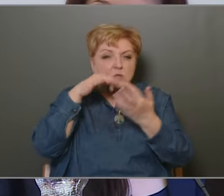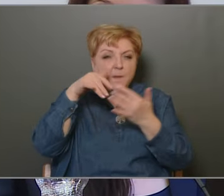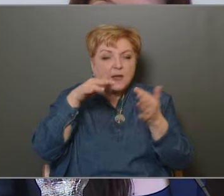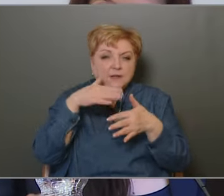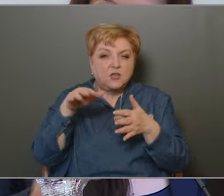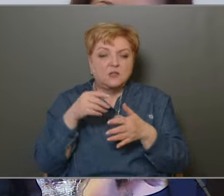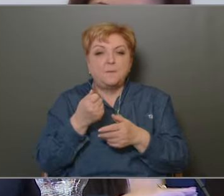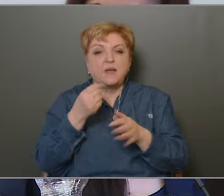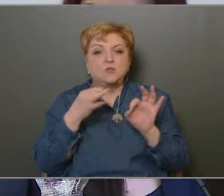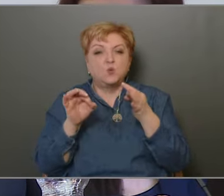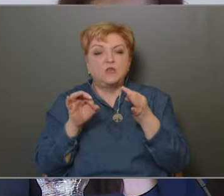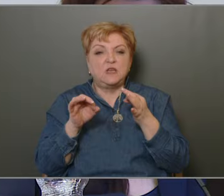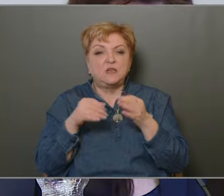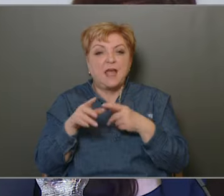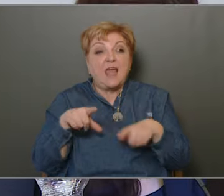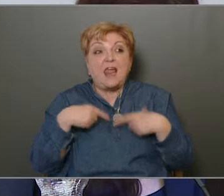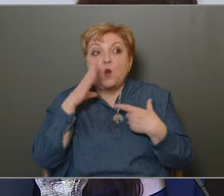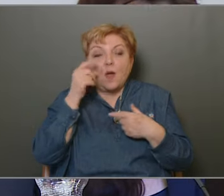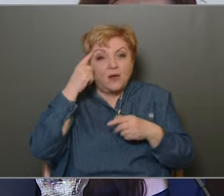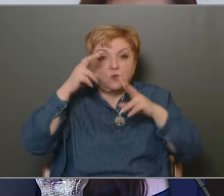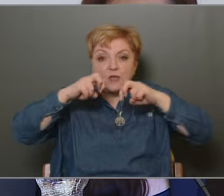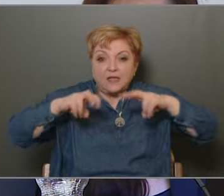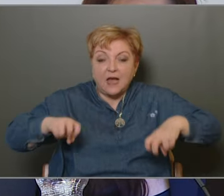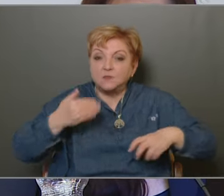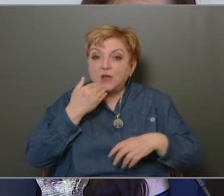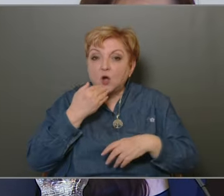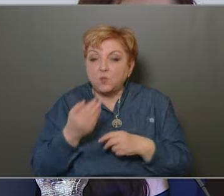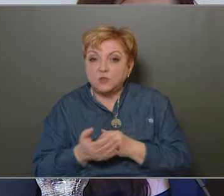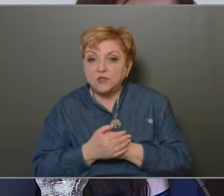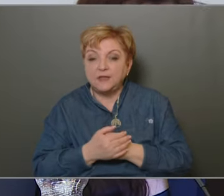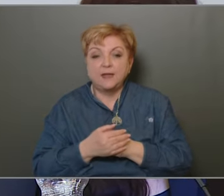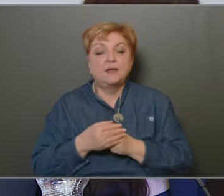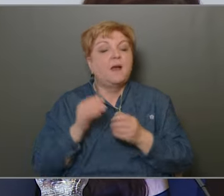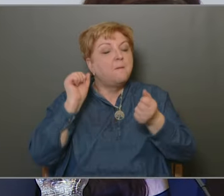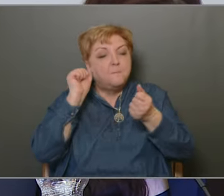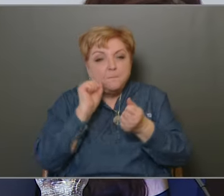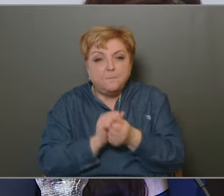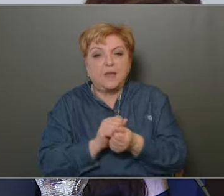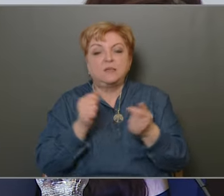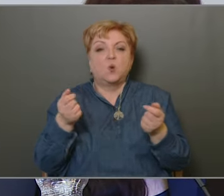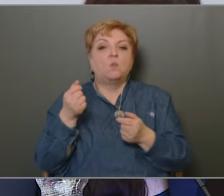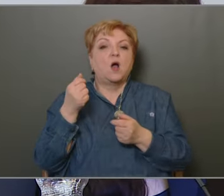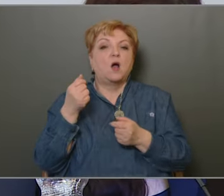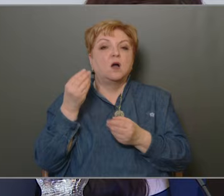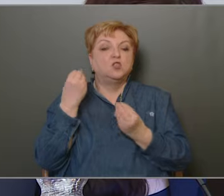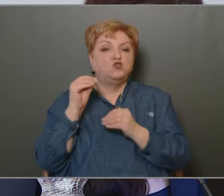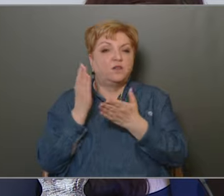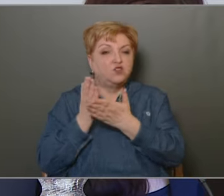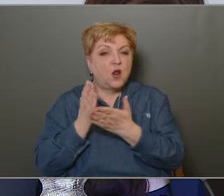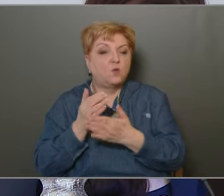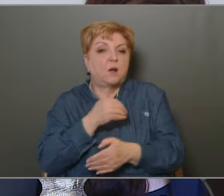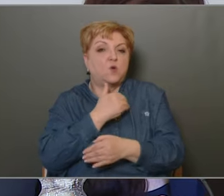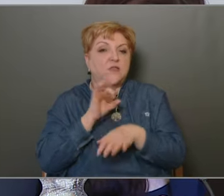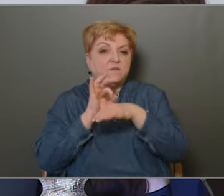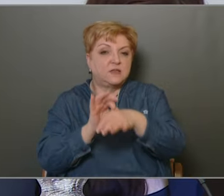témákban. Szerintem élő ember nem tudta kihámozni azt, amit mondani szeretett volna. Bízom a tisztségviselőben vagy osztályvezető úrban, hogy ha ki